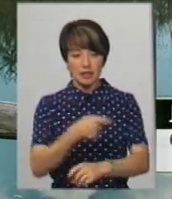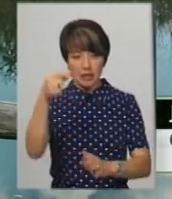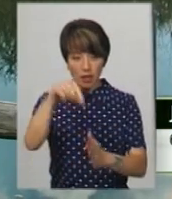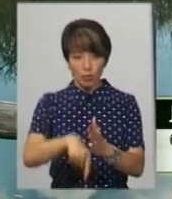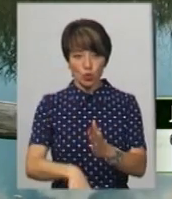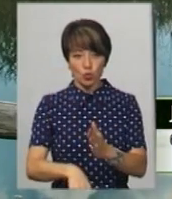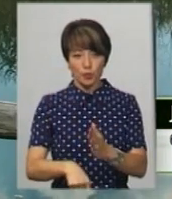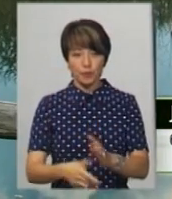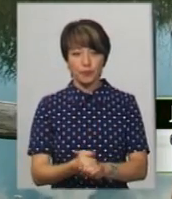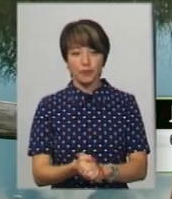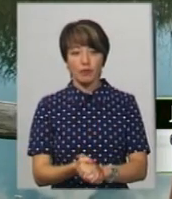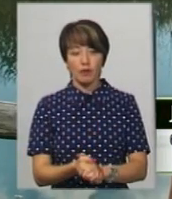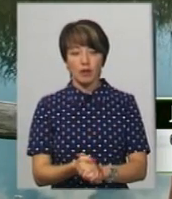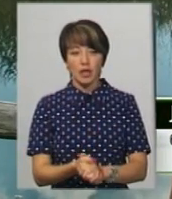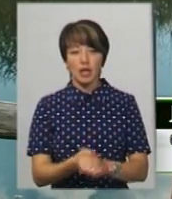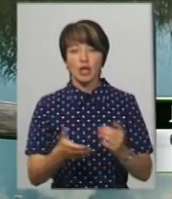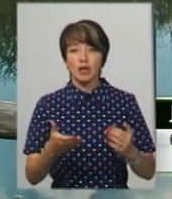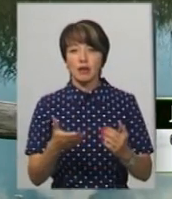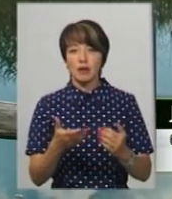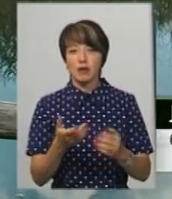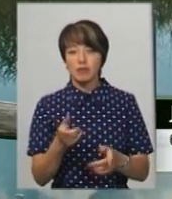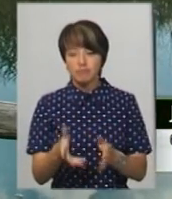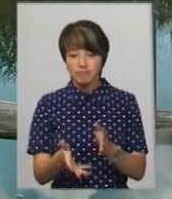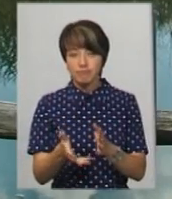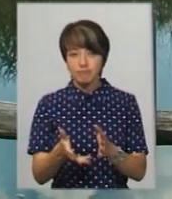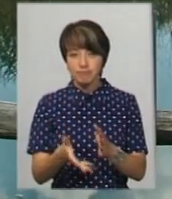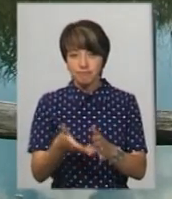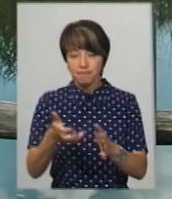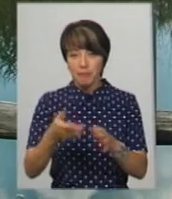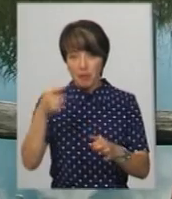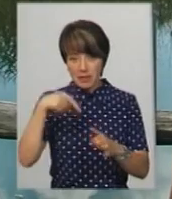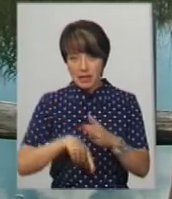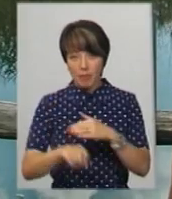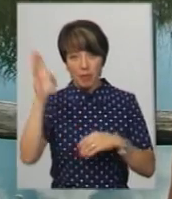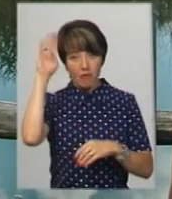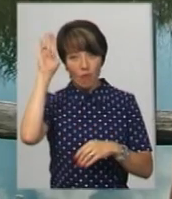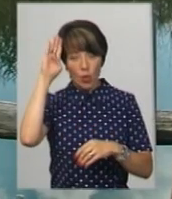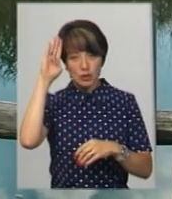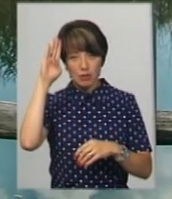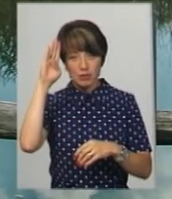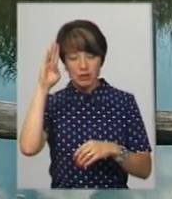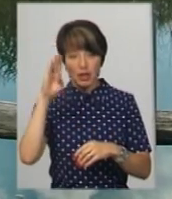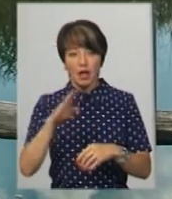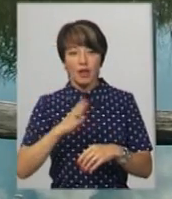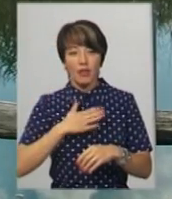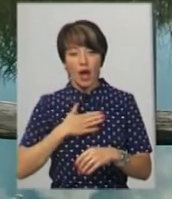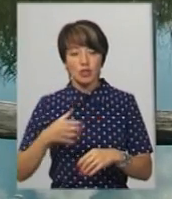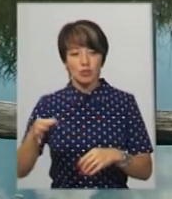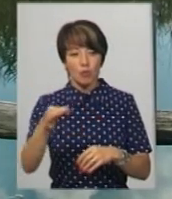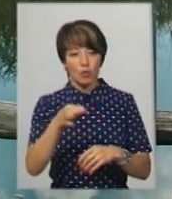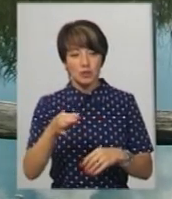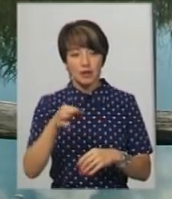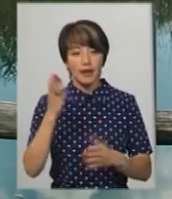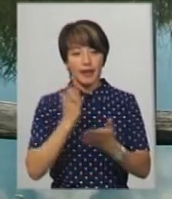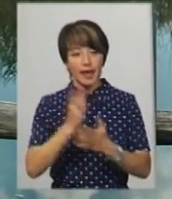глибину. Живеться підземними водами. Наше озеро ходить така легенда, що